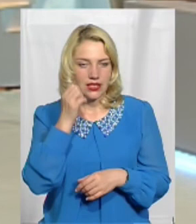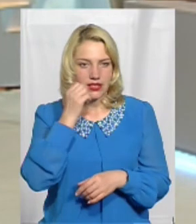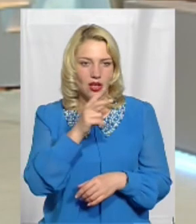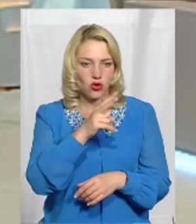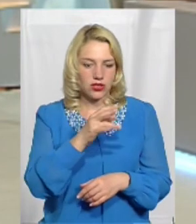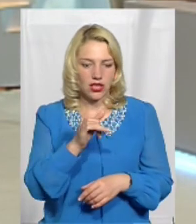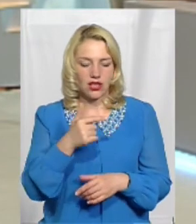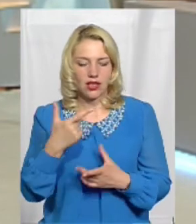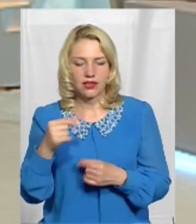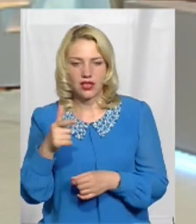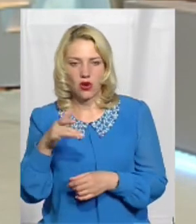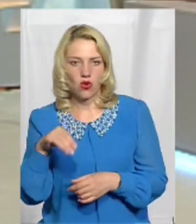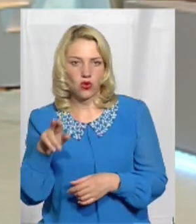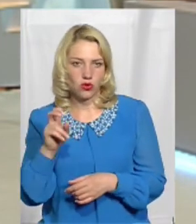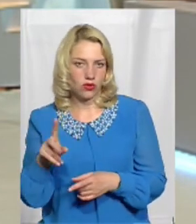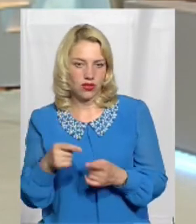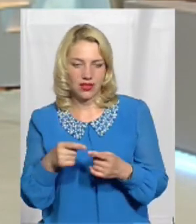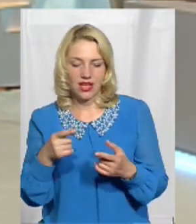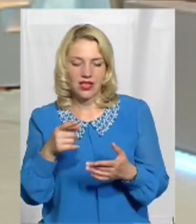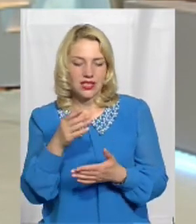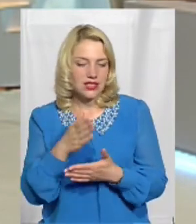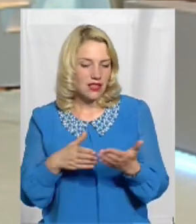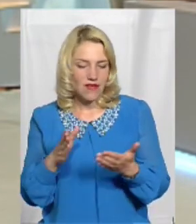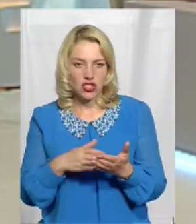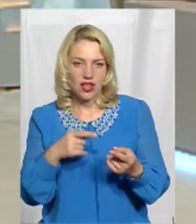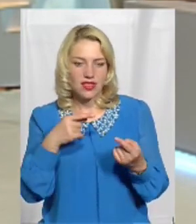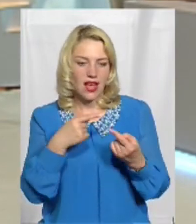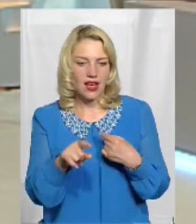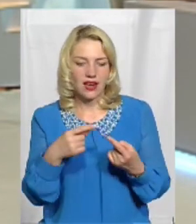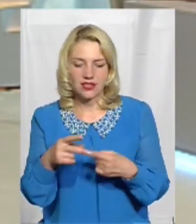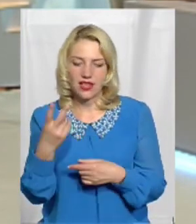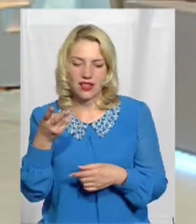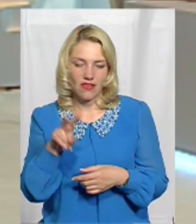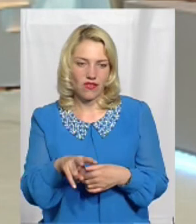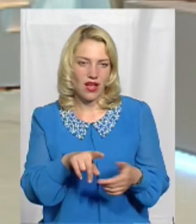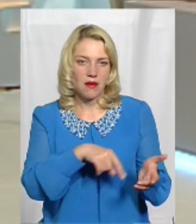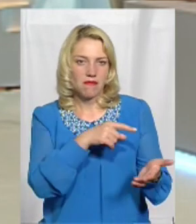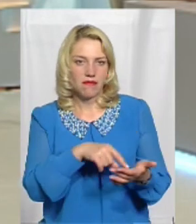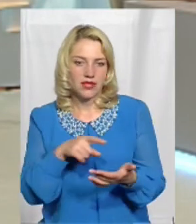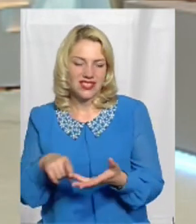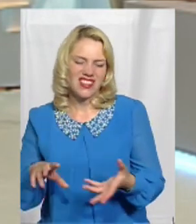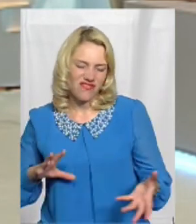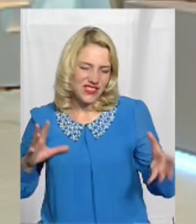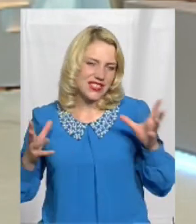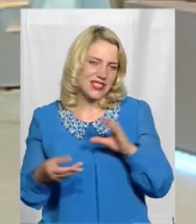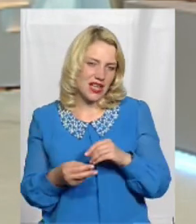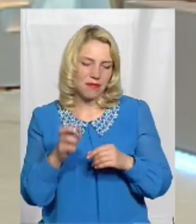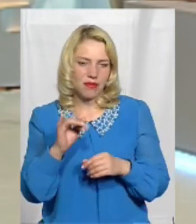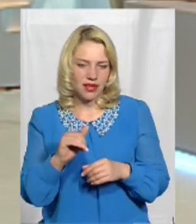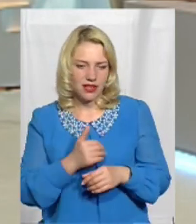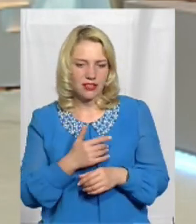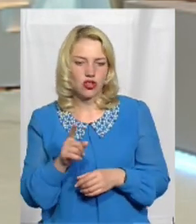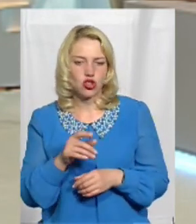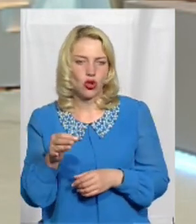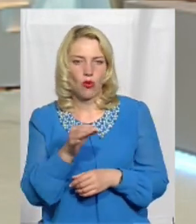Городок Це зовсім різні два міста І взагалі я хотів би, щоб